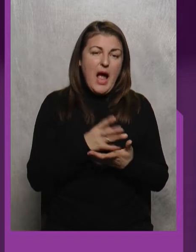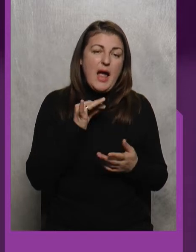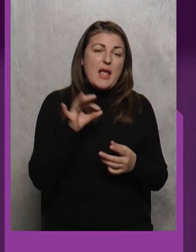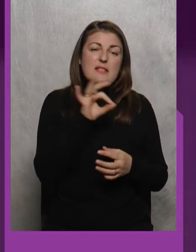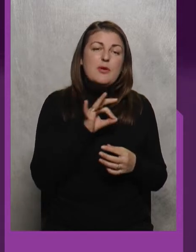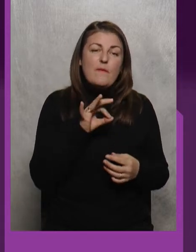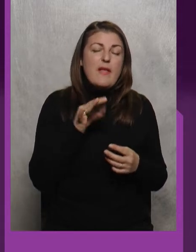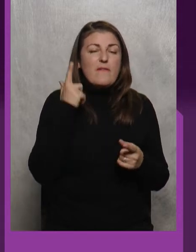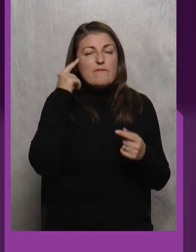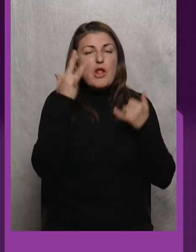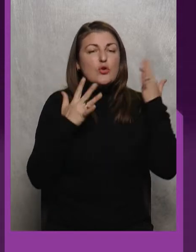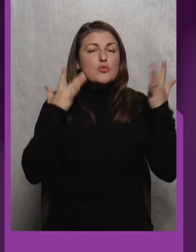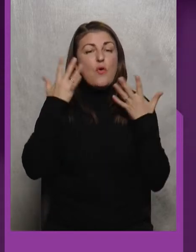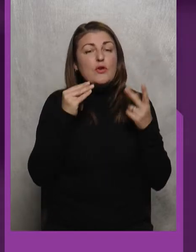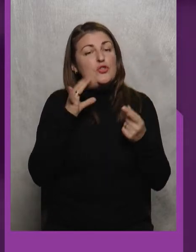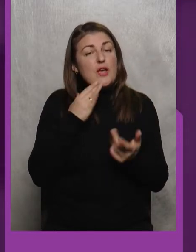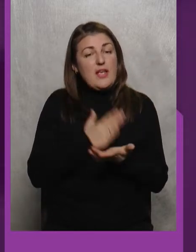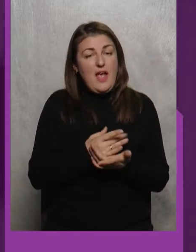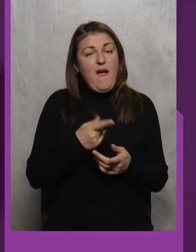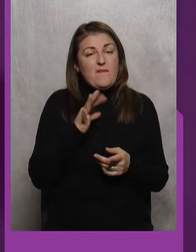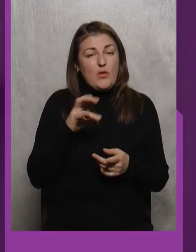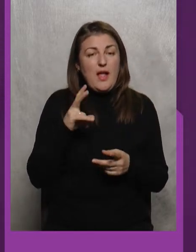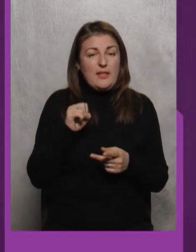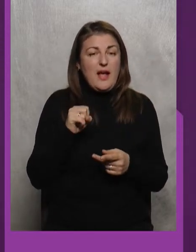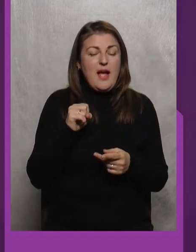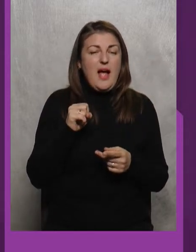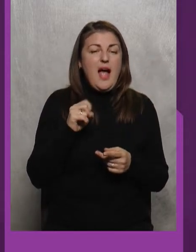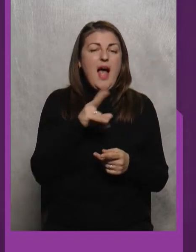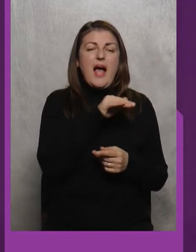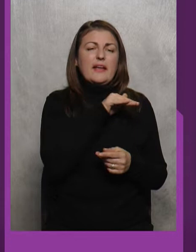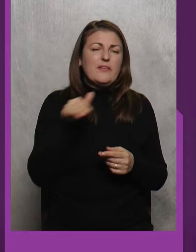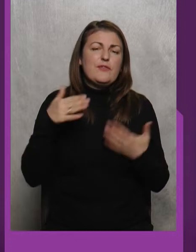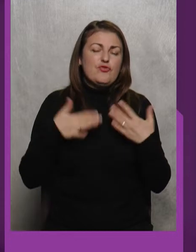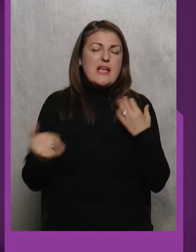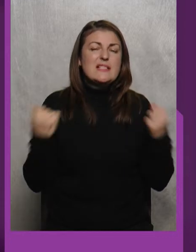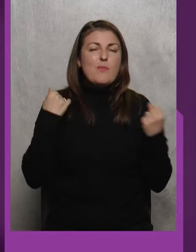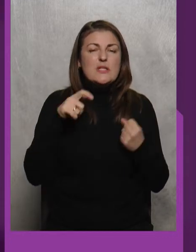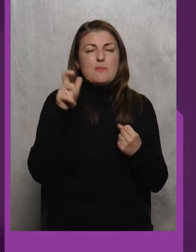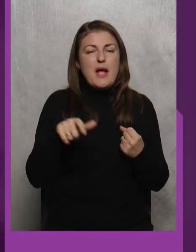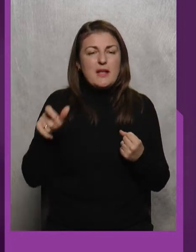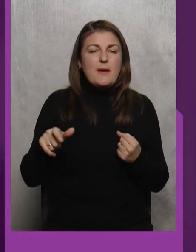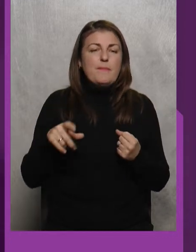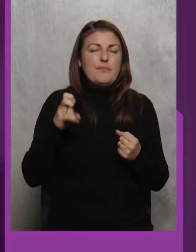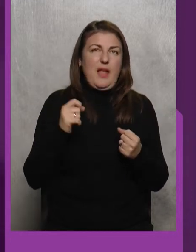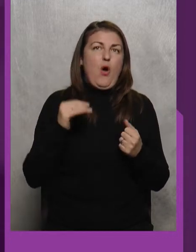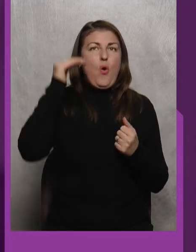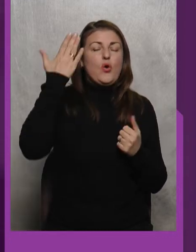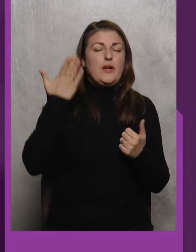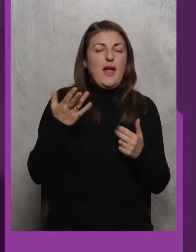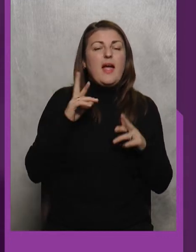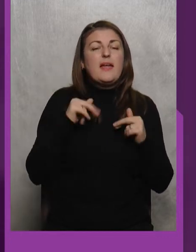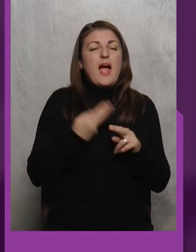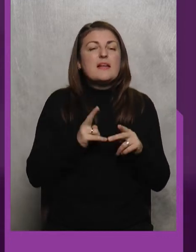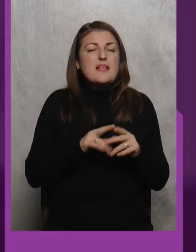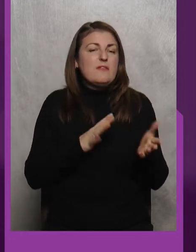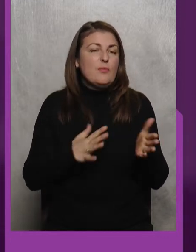от, з приводу філософії, чи є вона на ДЕФ, ну, на рівні вже спортсменів на горі? Як це, ну,